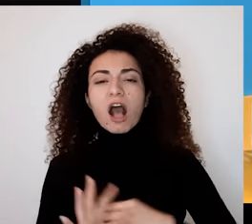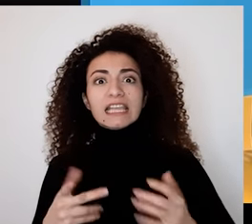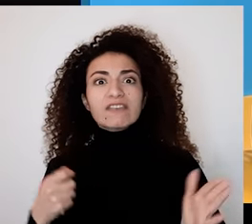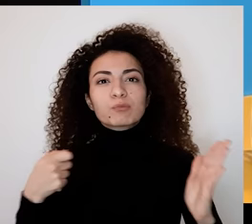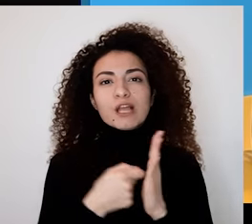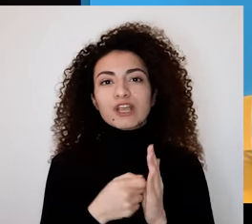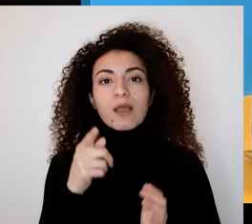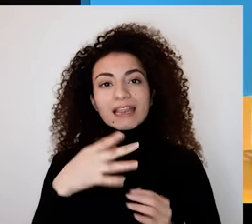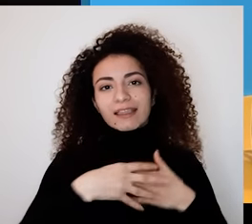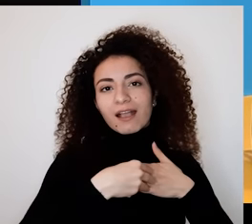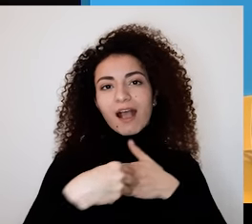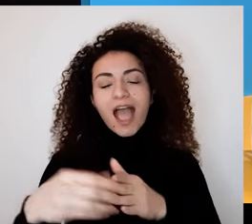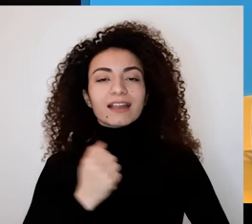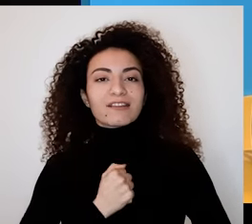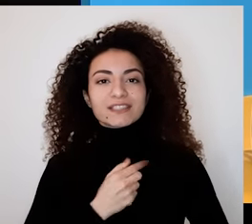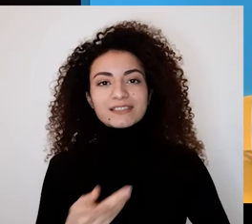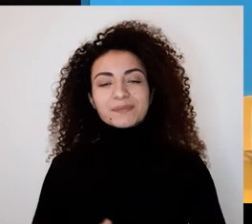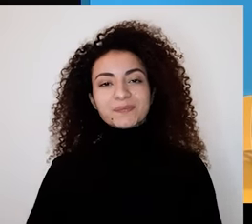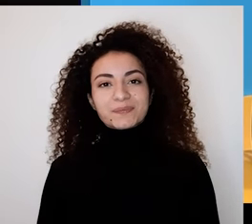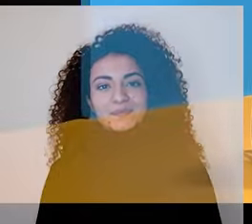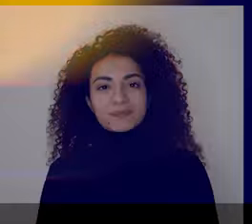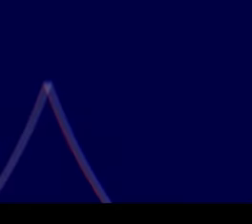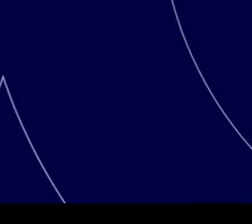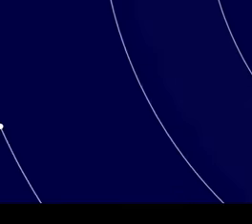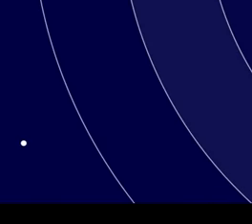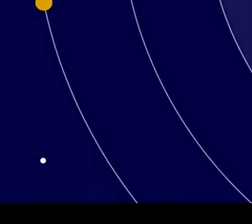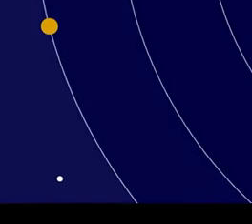ولا تكتشفي كيف ممكن تكون قبطان حياتك